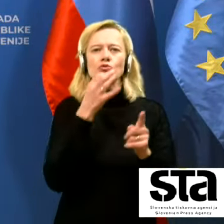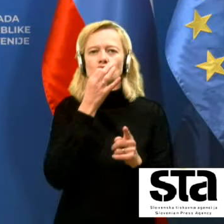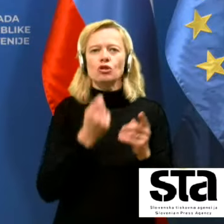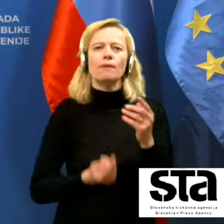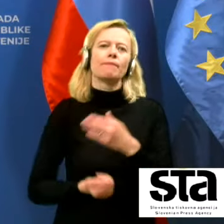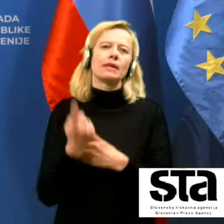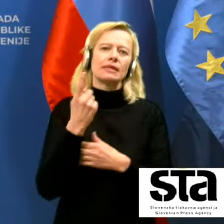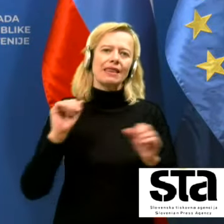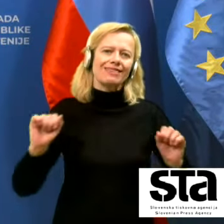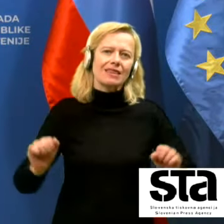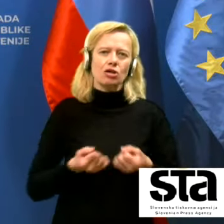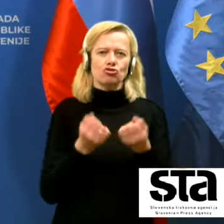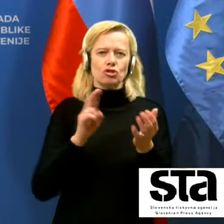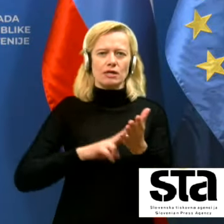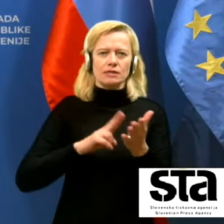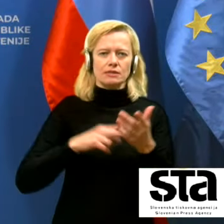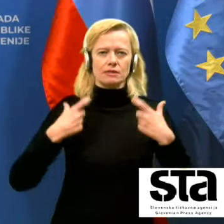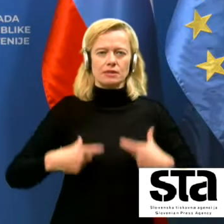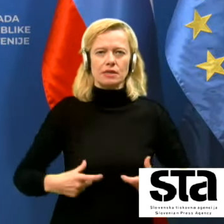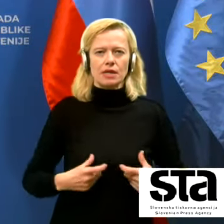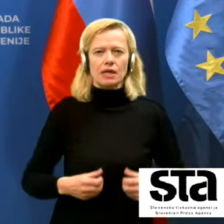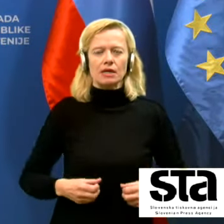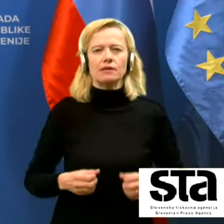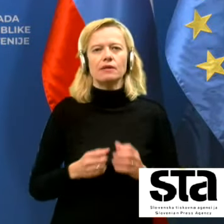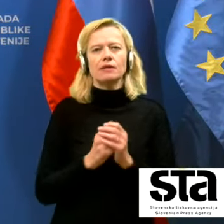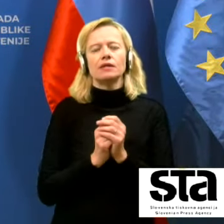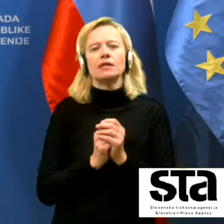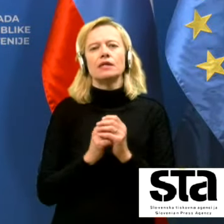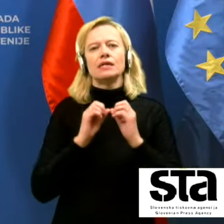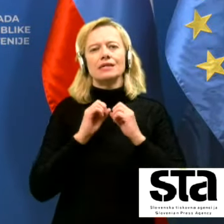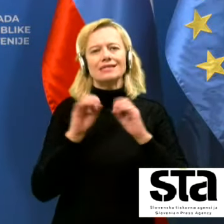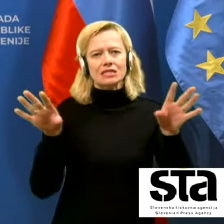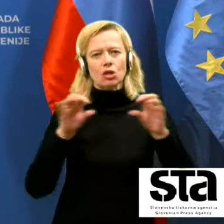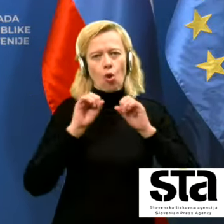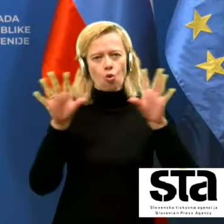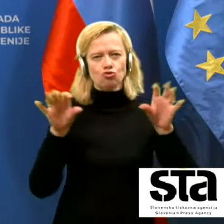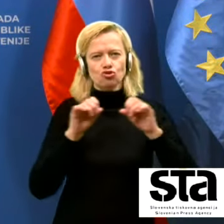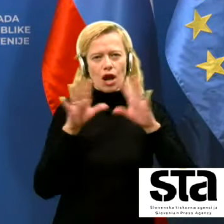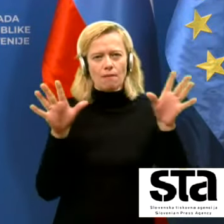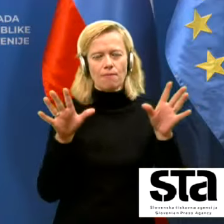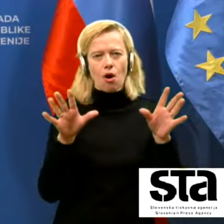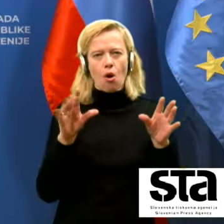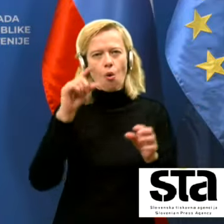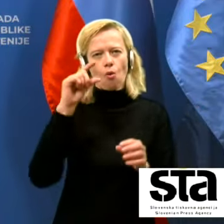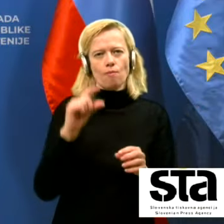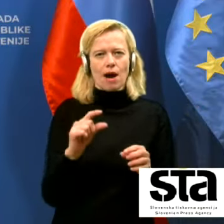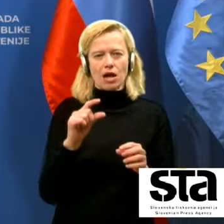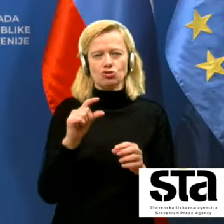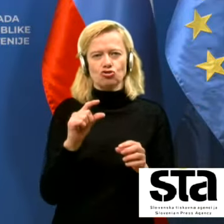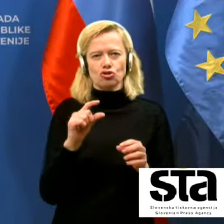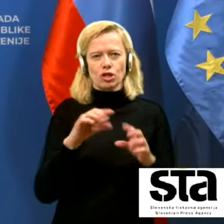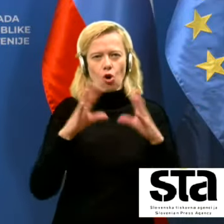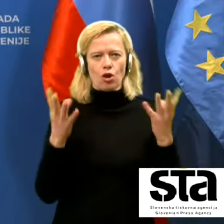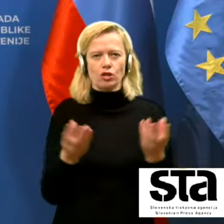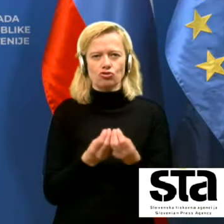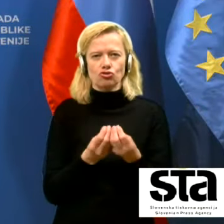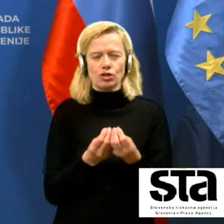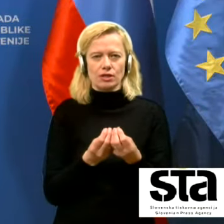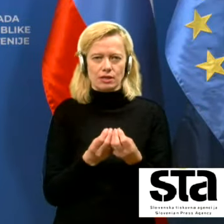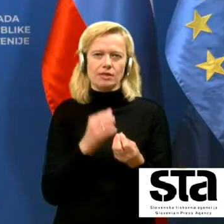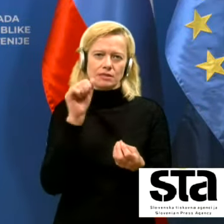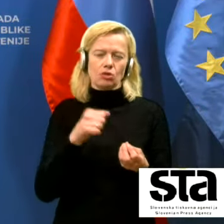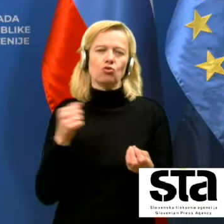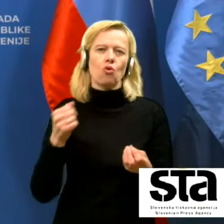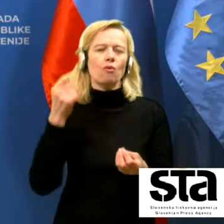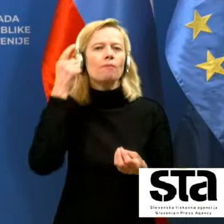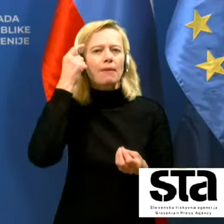asimptomatike, izločamo viruse v največji količini, predno zbolimo. In zato je smislena seveda uporaba zaščitnih